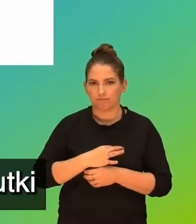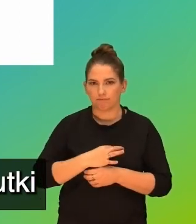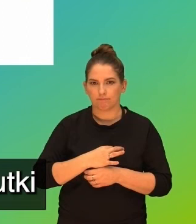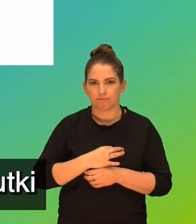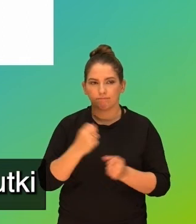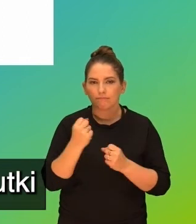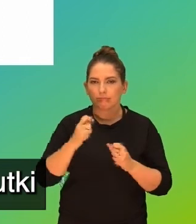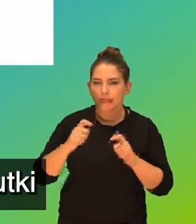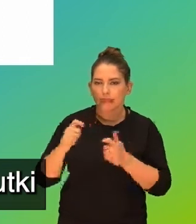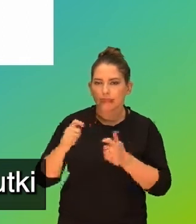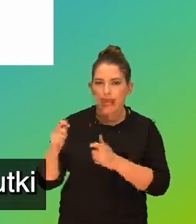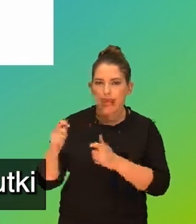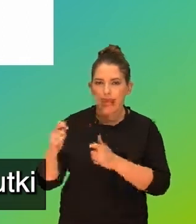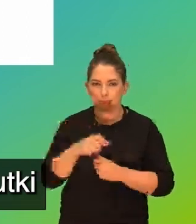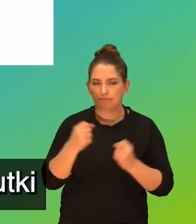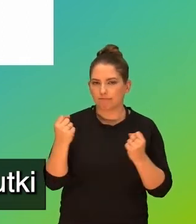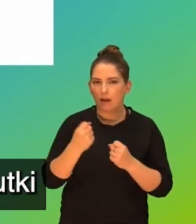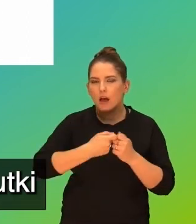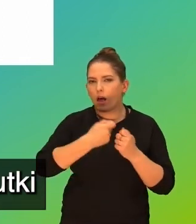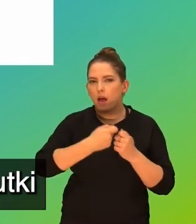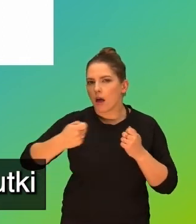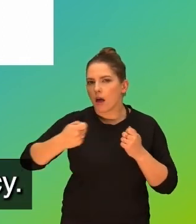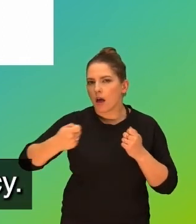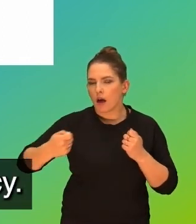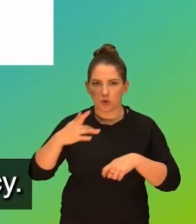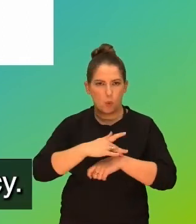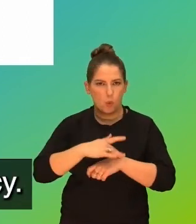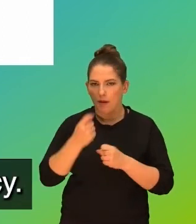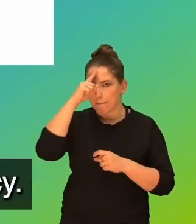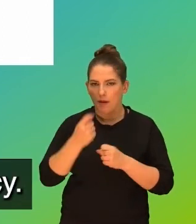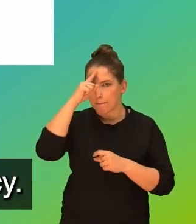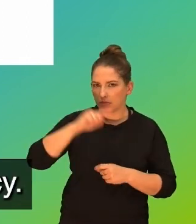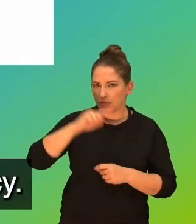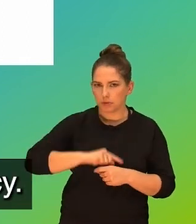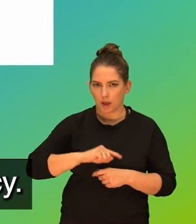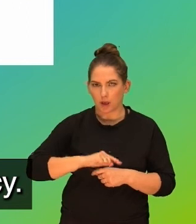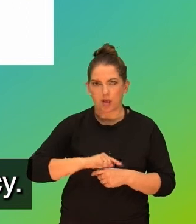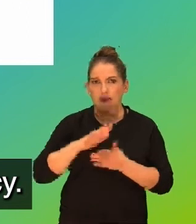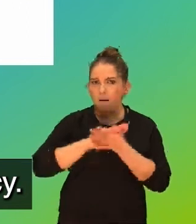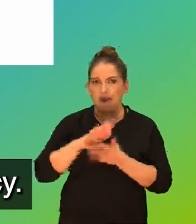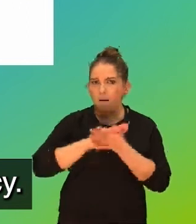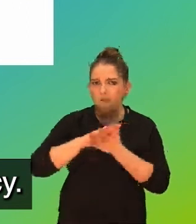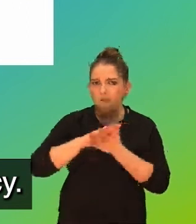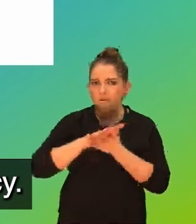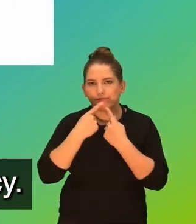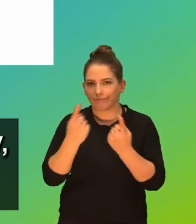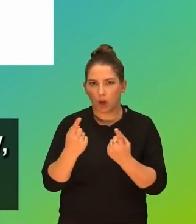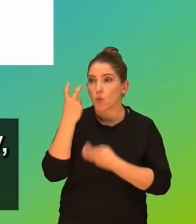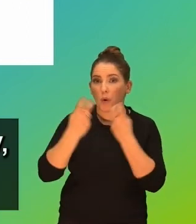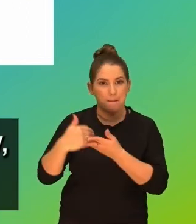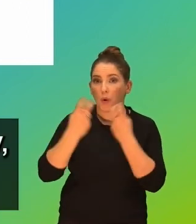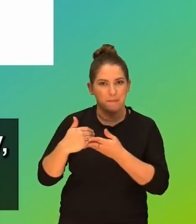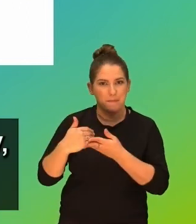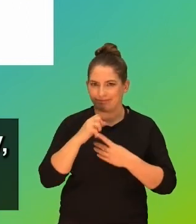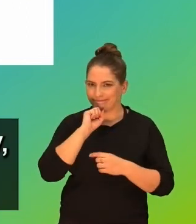zdarzeń, które mają bardzo długofalowe skutki dla psychiki i nikomu o tym nie mówi, nie szuka też pomocy. My